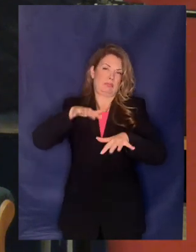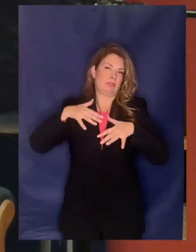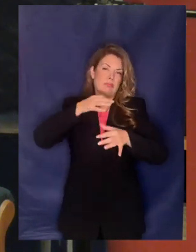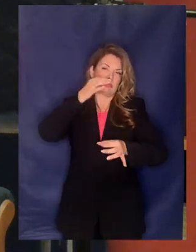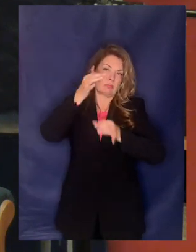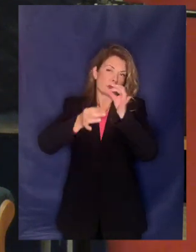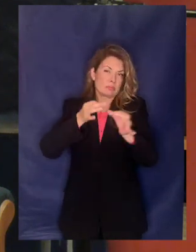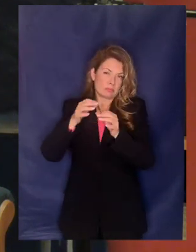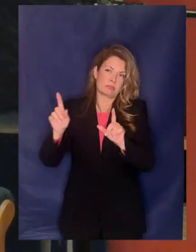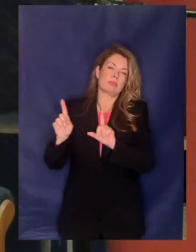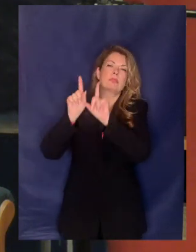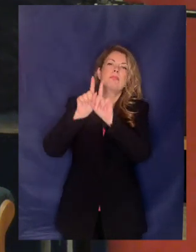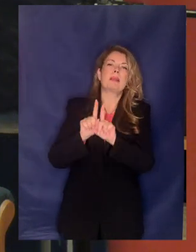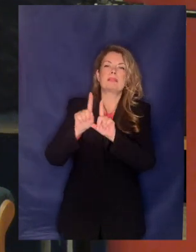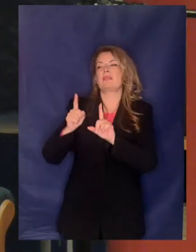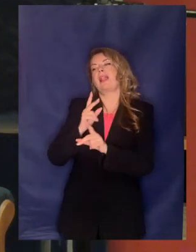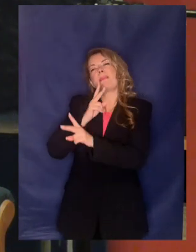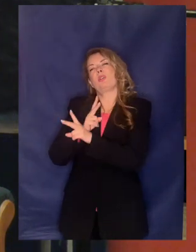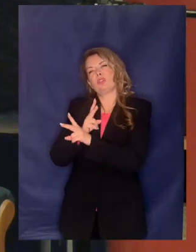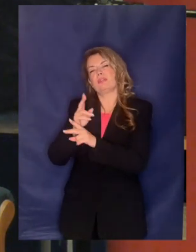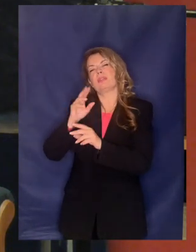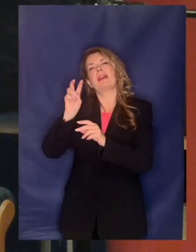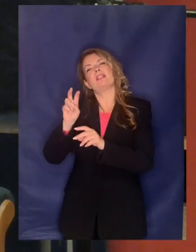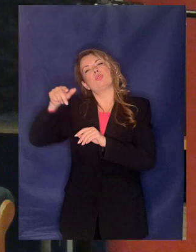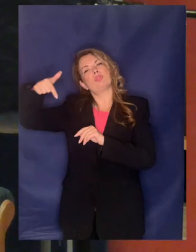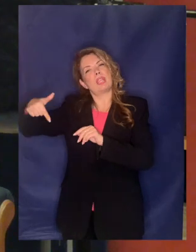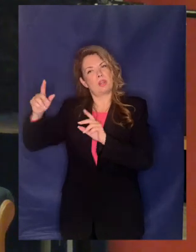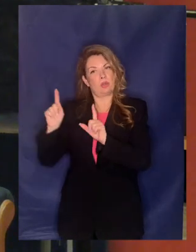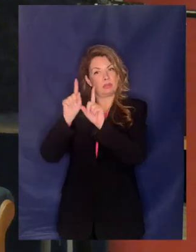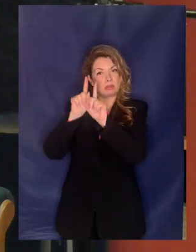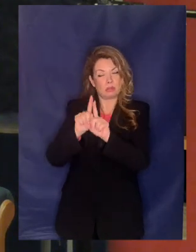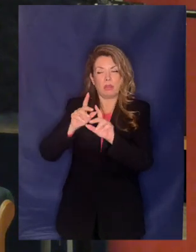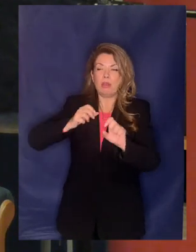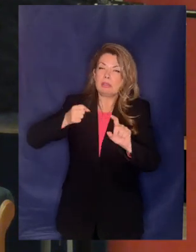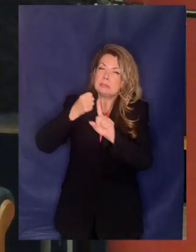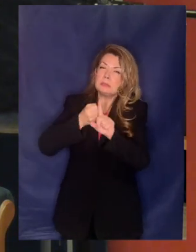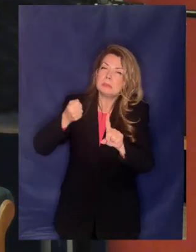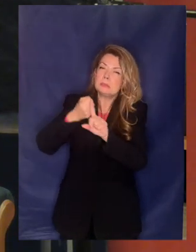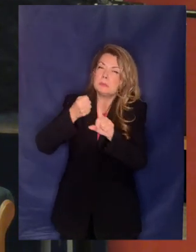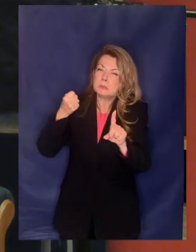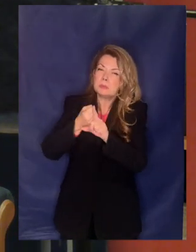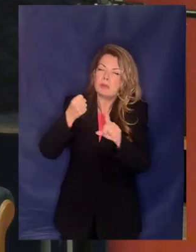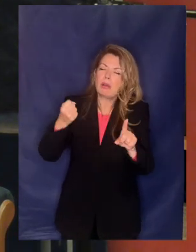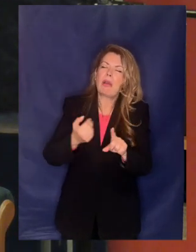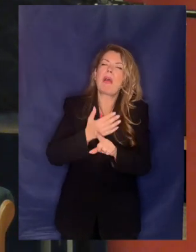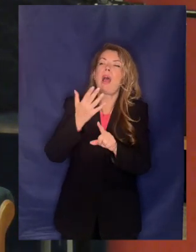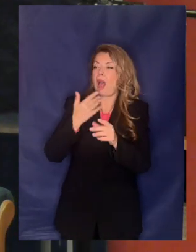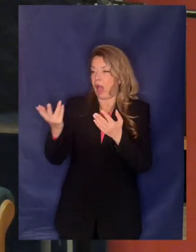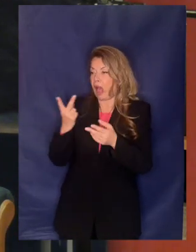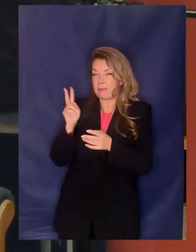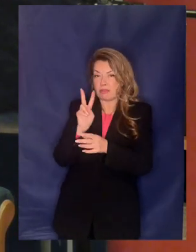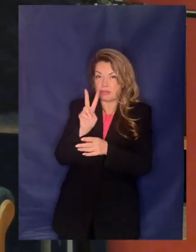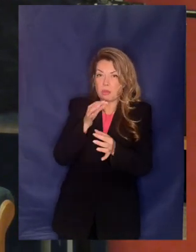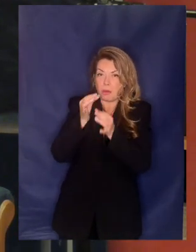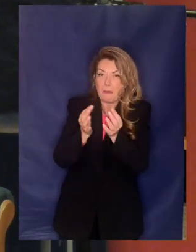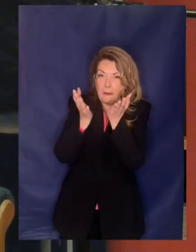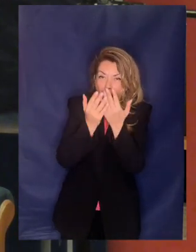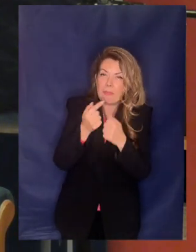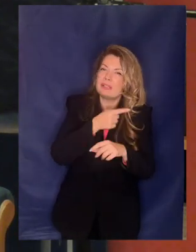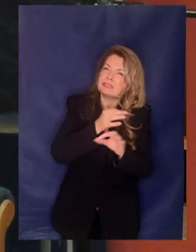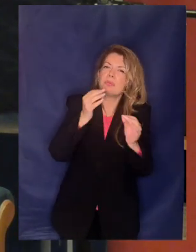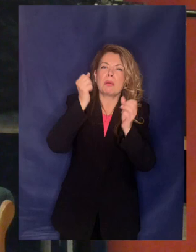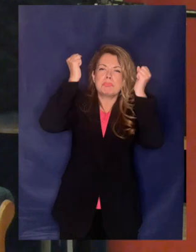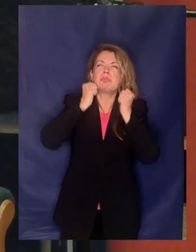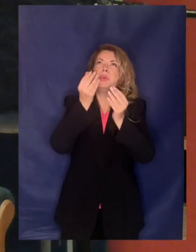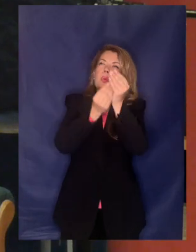αναπληρωτή τον Χρήσο Τογιανούλη τότε η ΕΙΔΑΠ θα είχε απολέσει άλλα 160 εκατομμύρια θα είχαμε